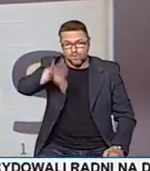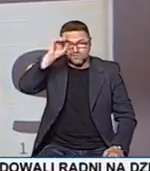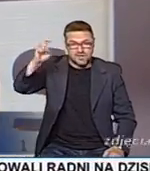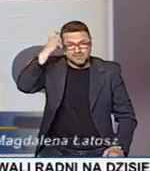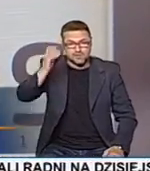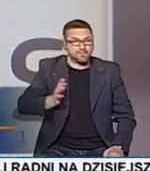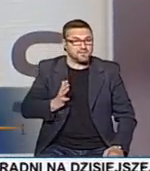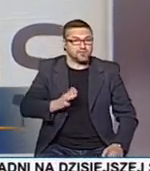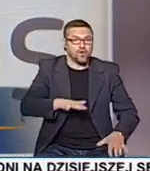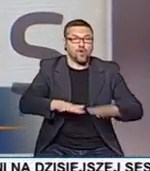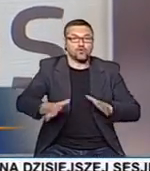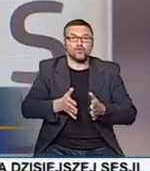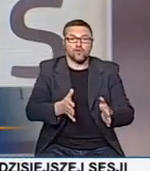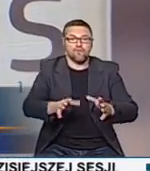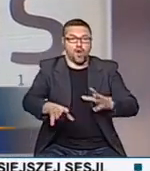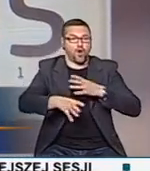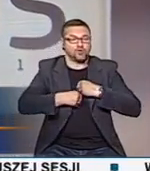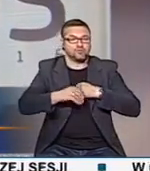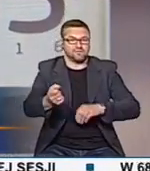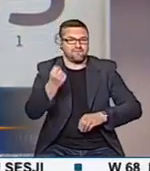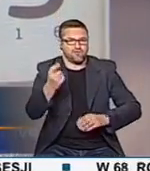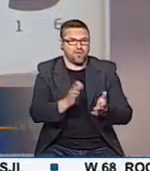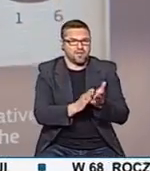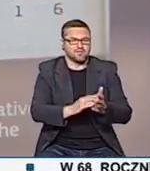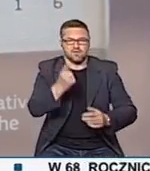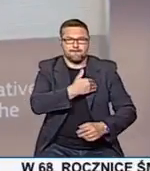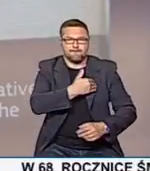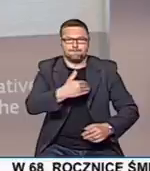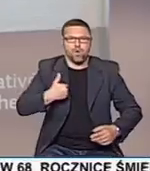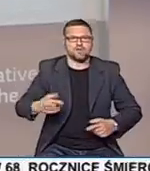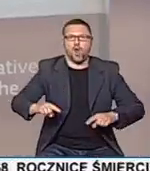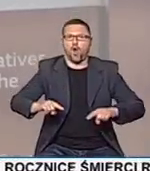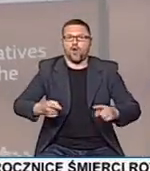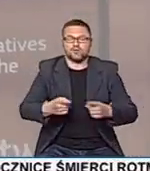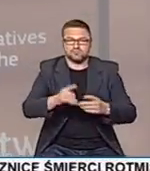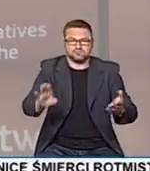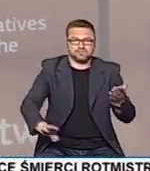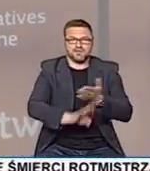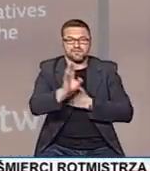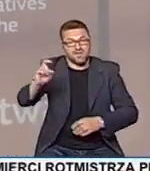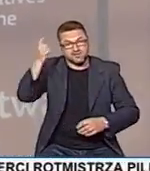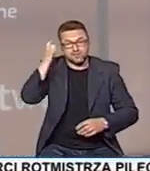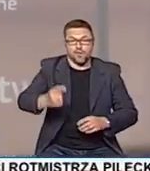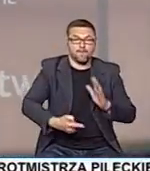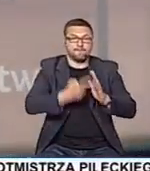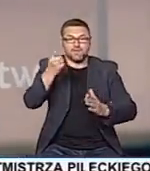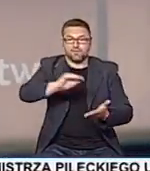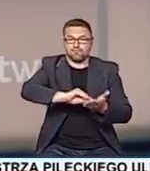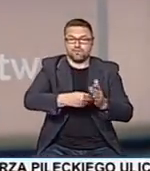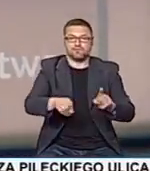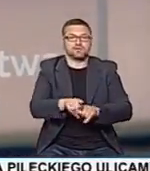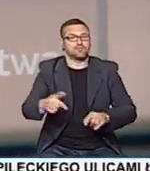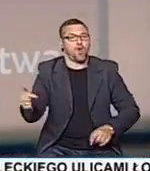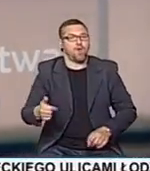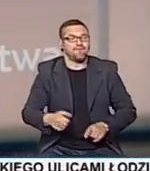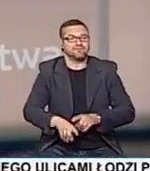Centrum Bezpieczeństwa Ruchu Drogowego otrzymało to wyróżnienie jako jedyna polska organizacja. Przedstawiciele Centrum jako pierwsi podpisali też